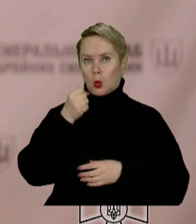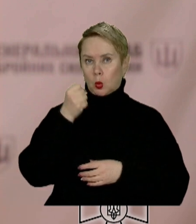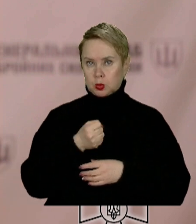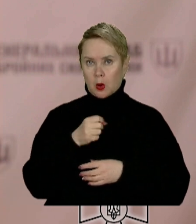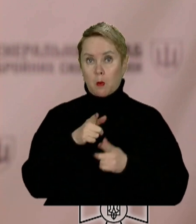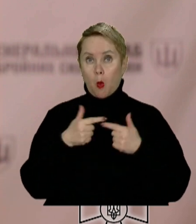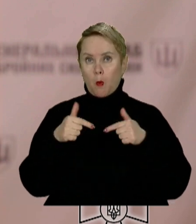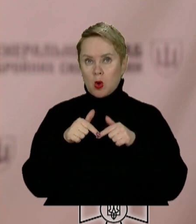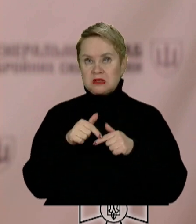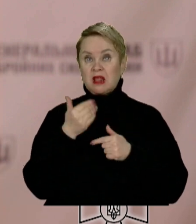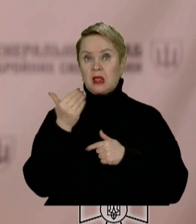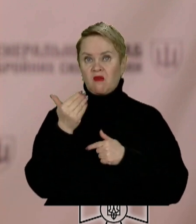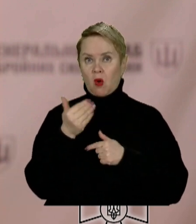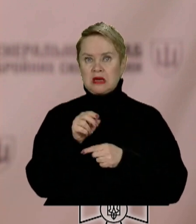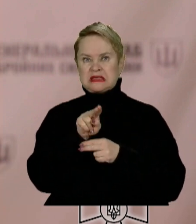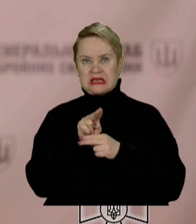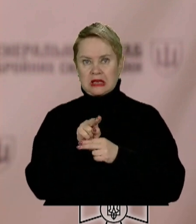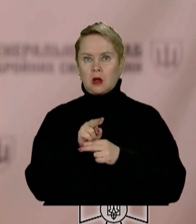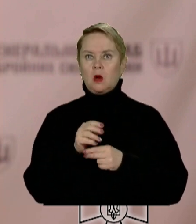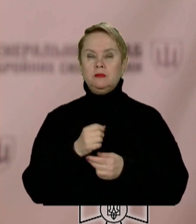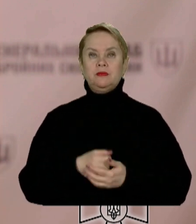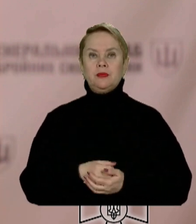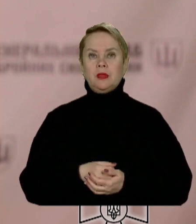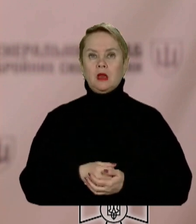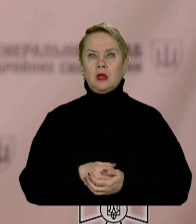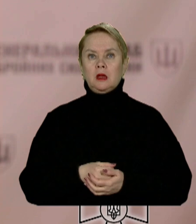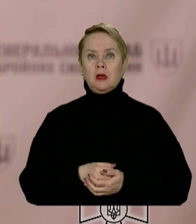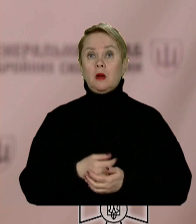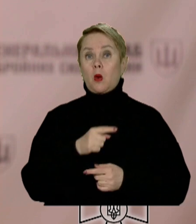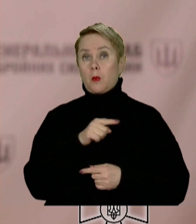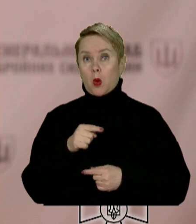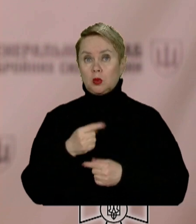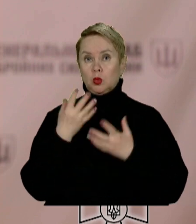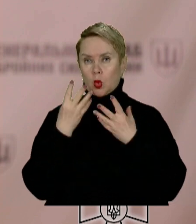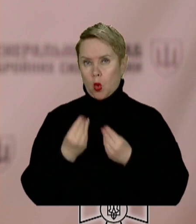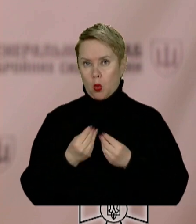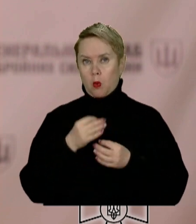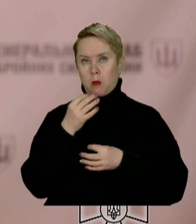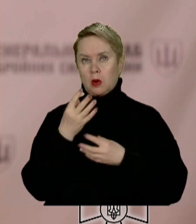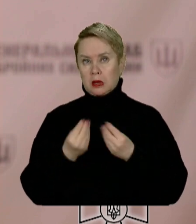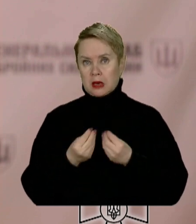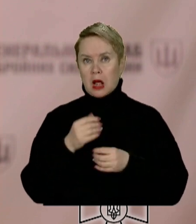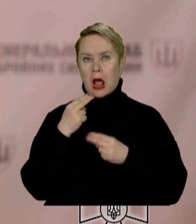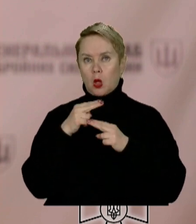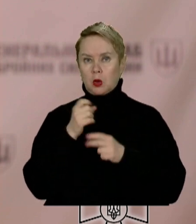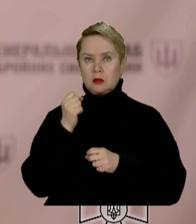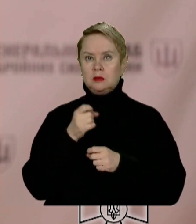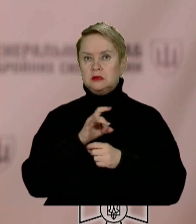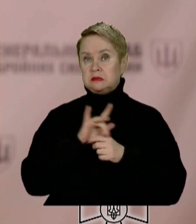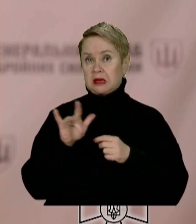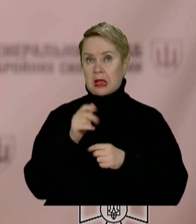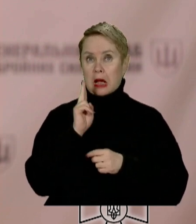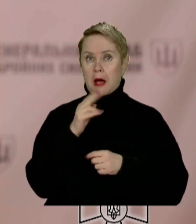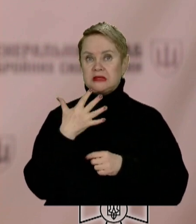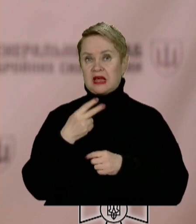по позиціях його зенітно-ракетних комплексів. Протягом минулої доби наші воїни збили гелікоптер К-52,